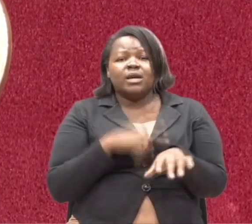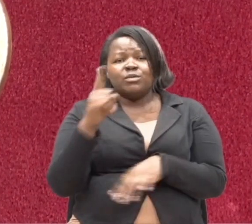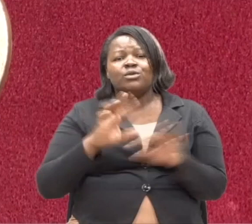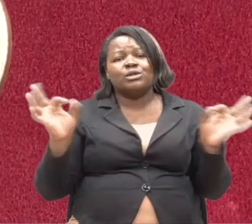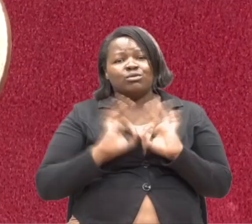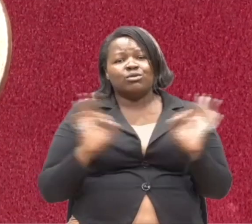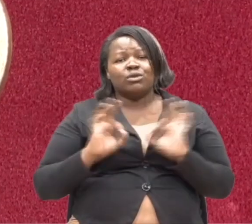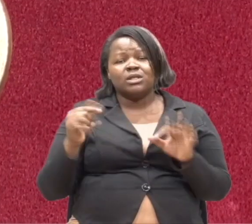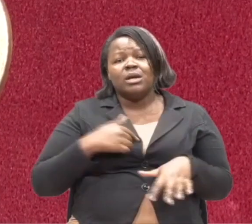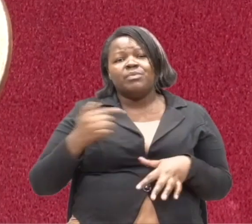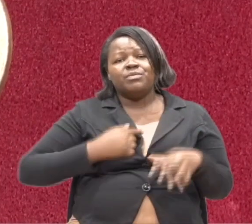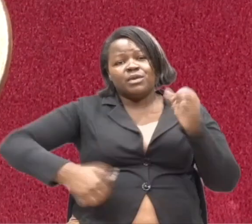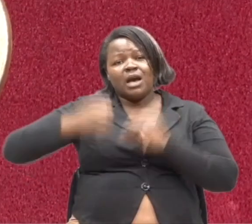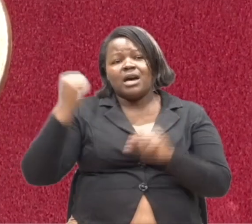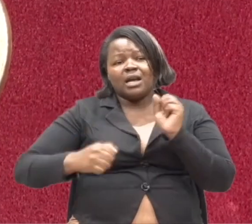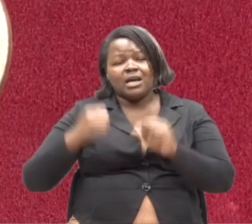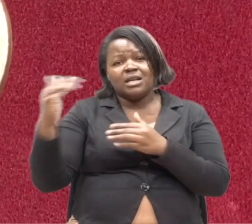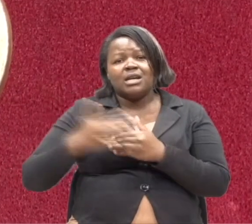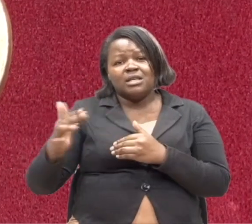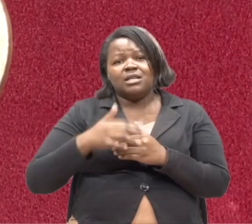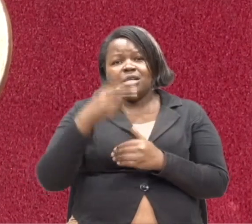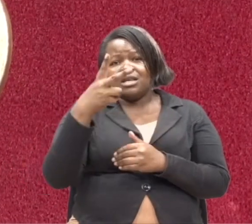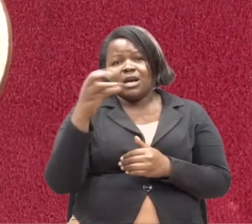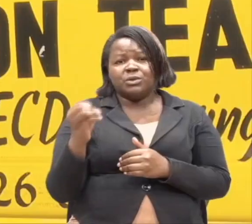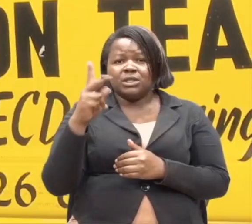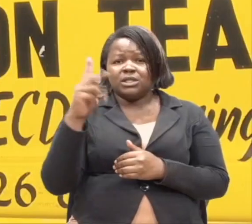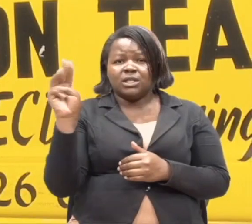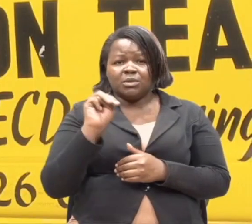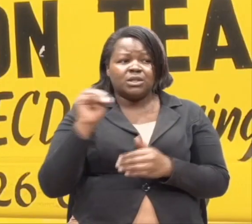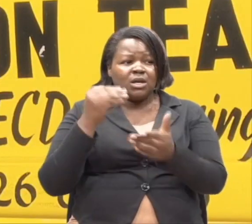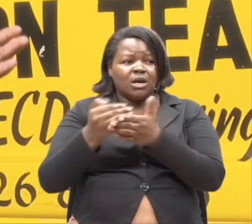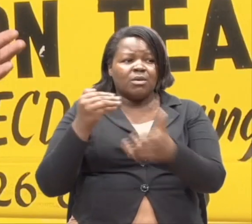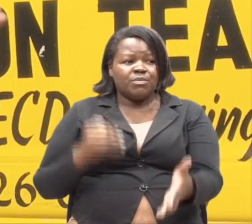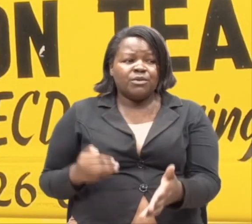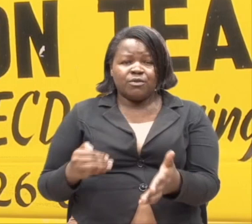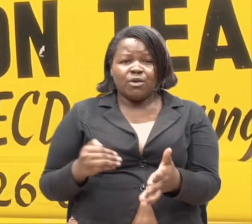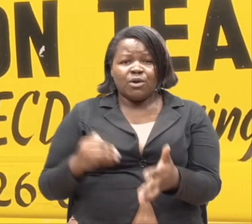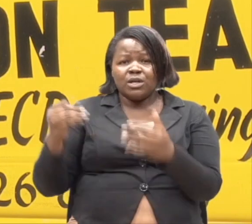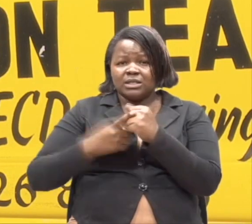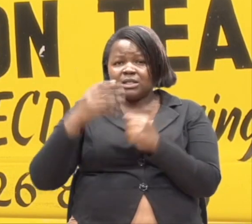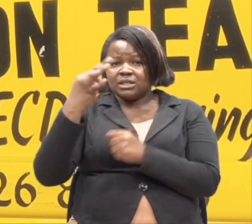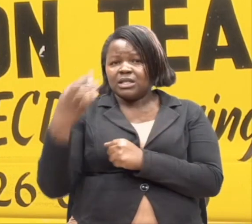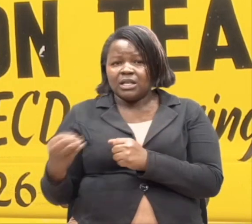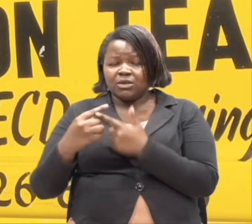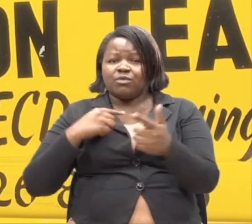Ninakimbia kilomita zangu ishirini. Bayo wakati 6.30 inafika kutoka Monday, Friday, Saturday. Sikimbia